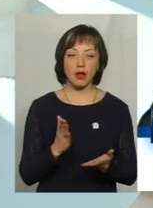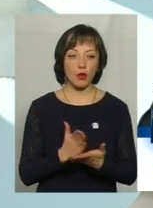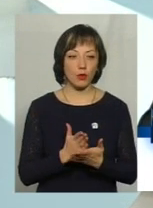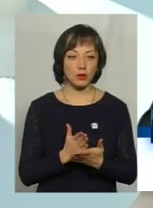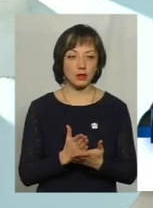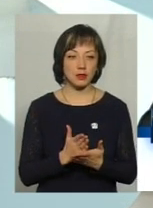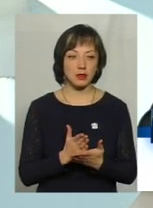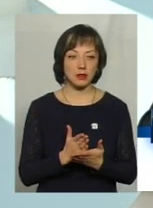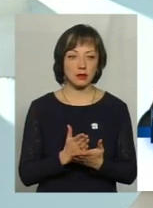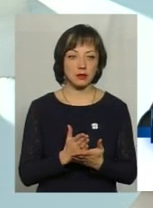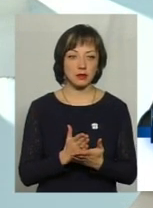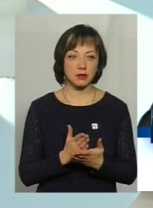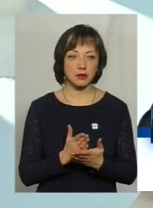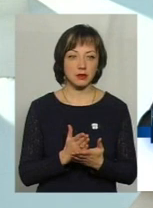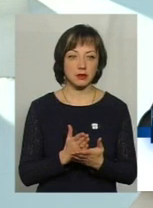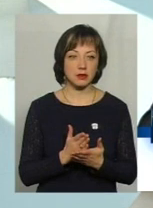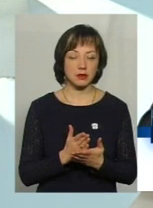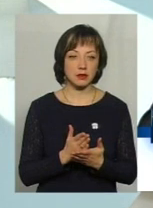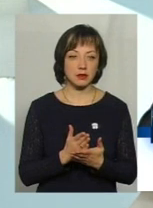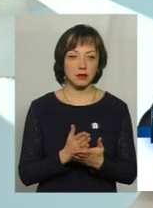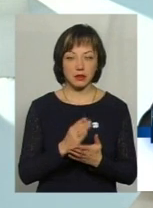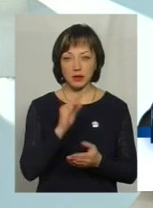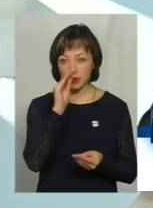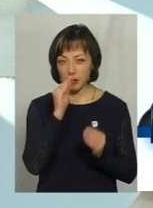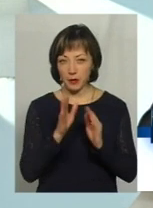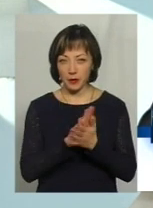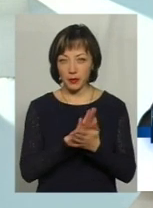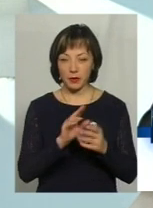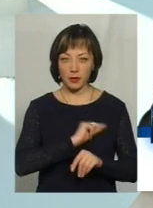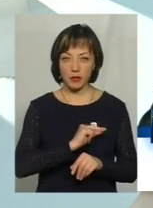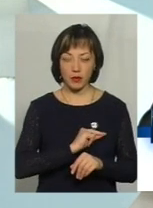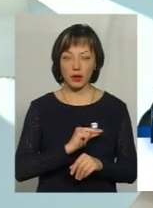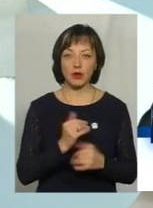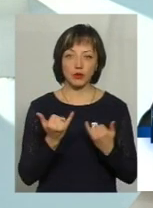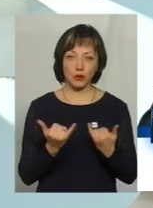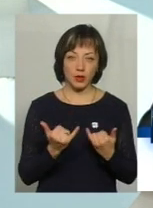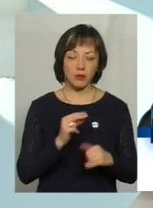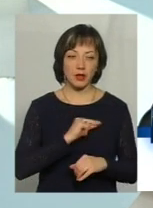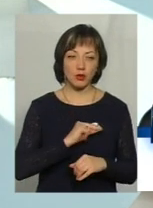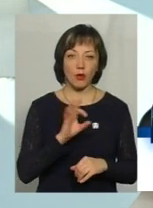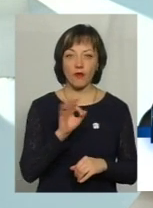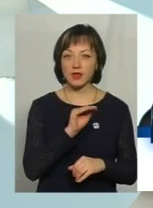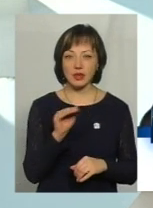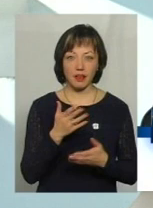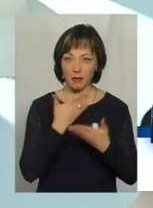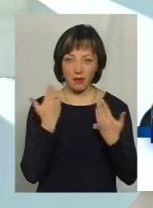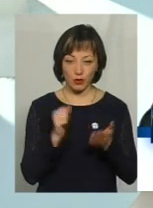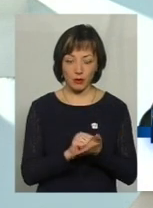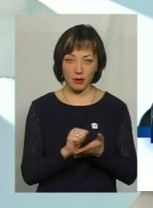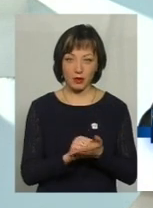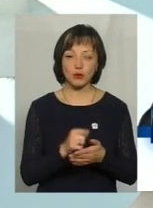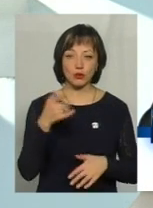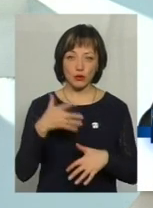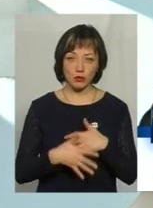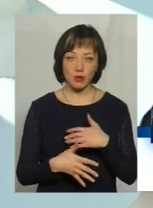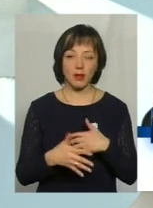в тіньовій зайнятості, сьогодні працює, офіційно не працює, і зрозуміло,